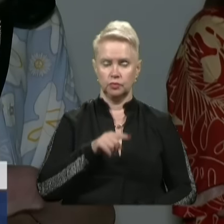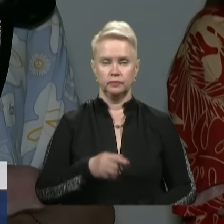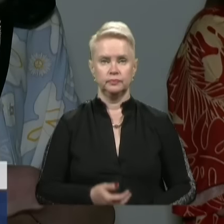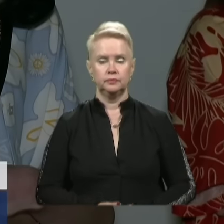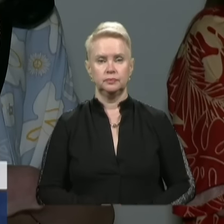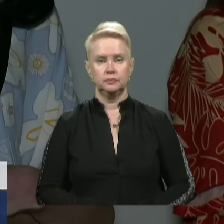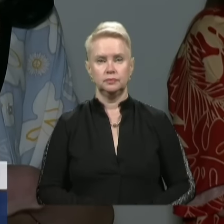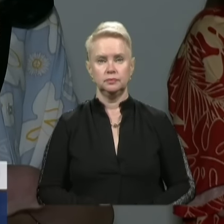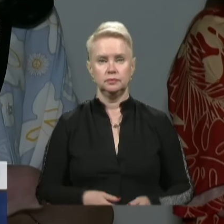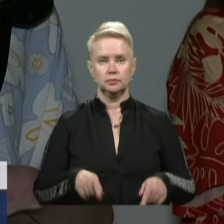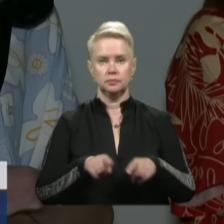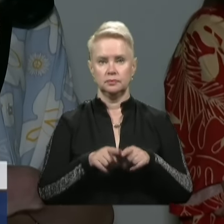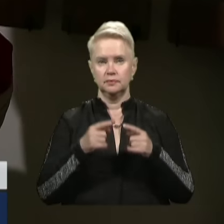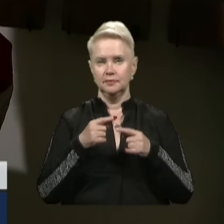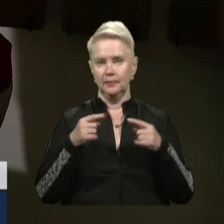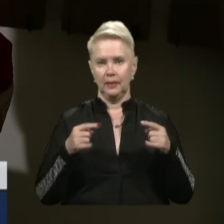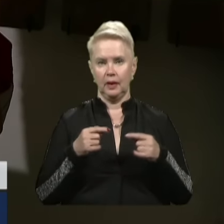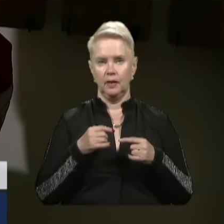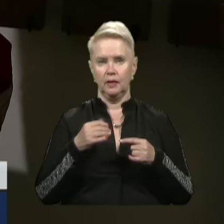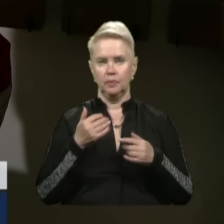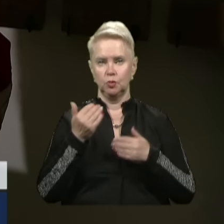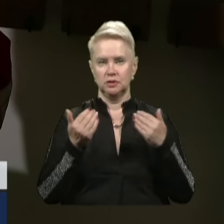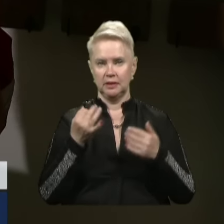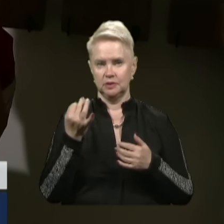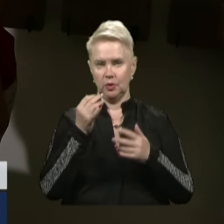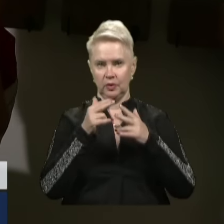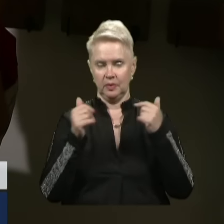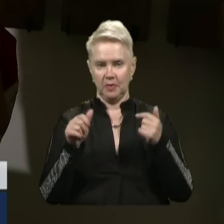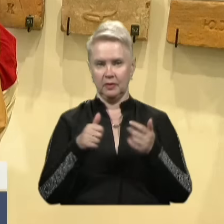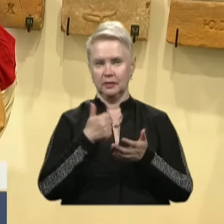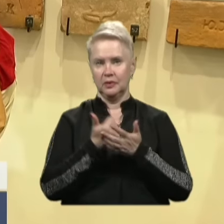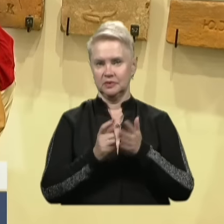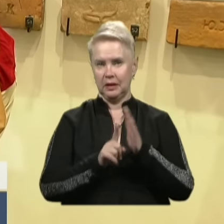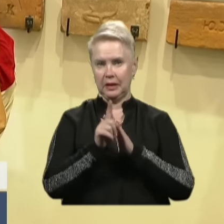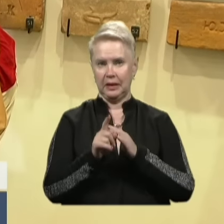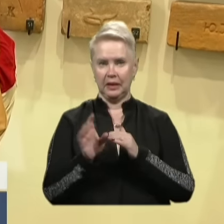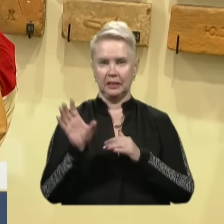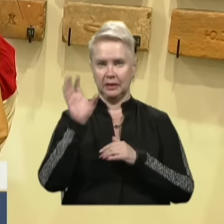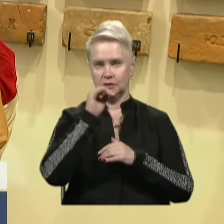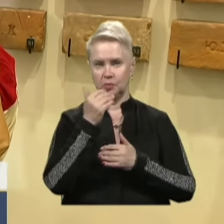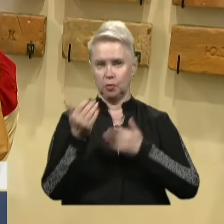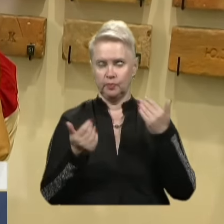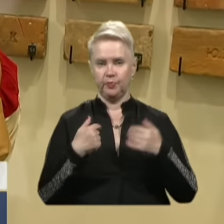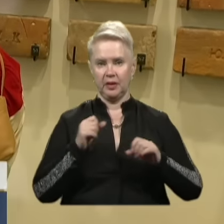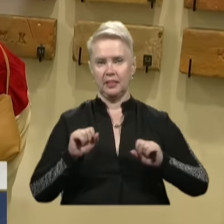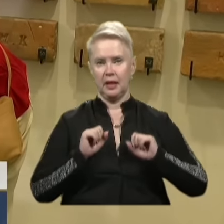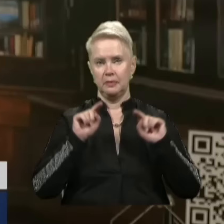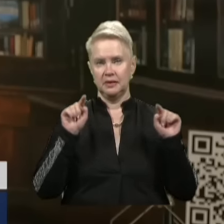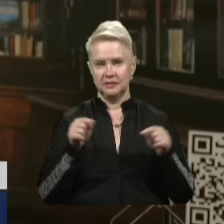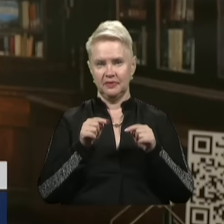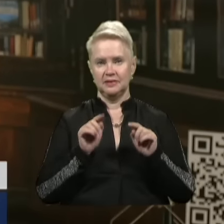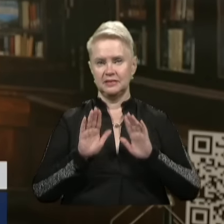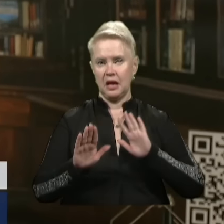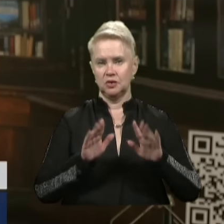Так епатажно в музеї історії Дніпра стартувала найочікуваніша «Ніч в музеї». Ми намагалися створити за